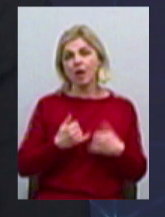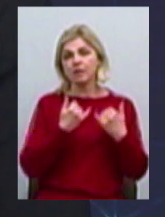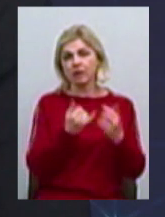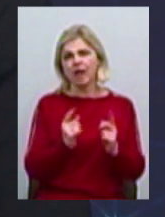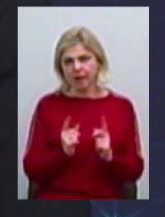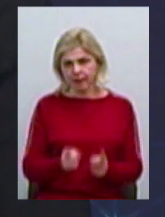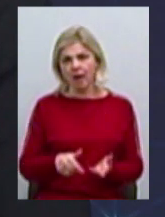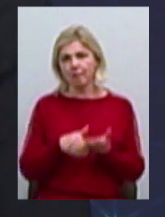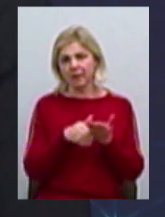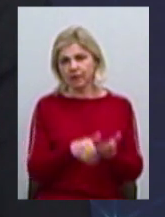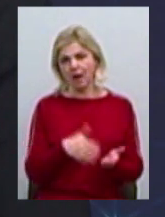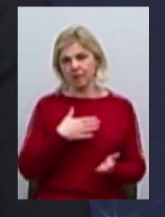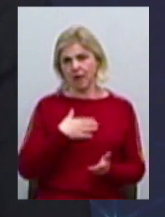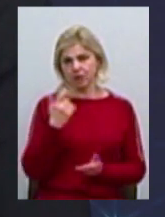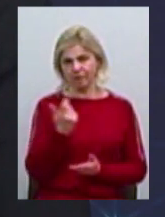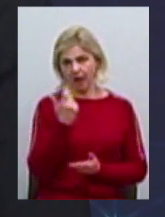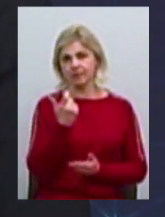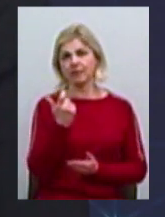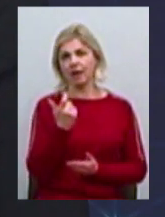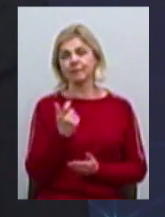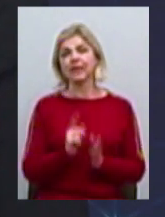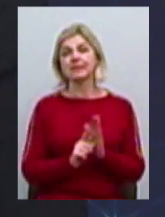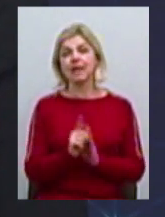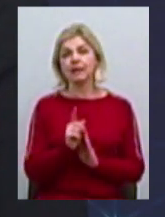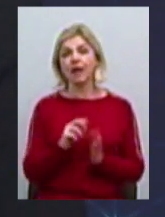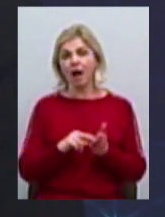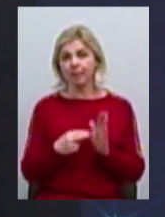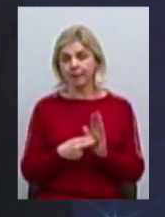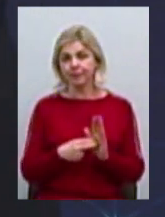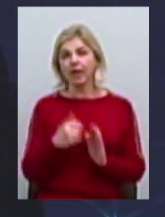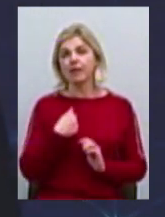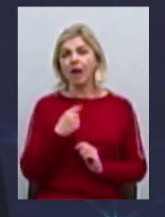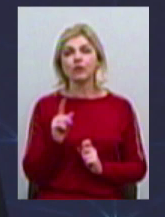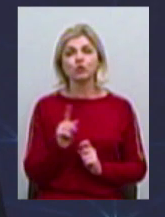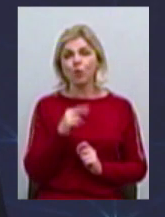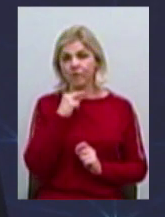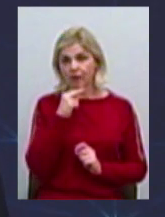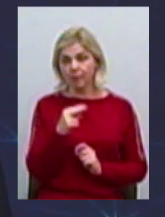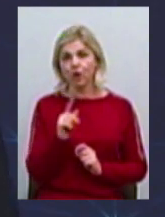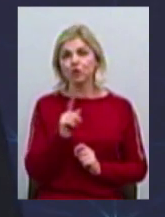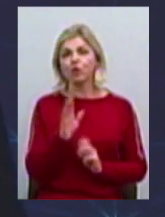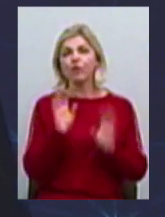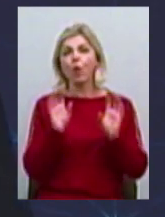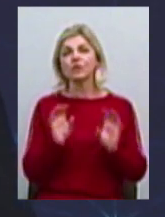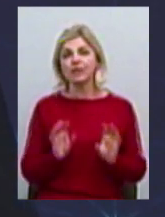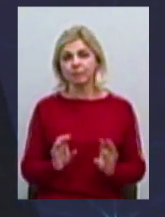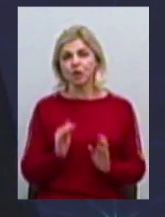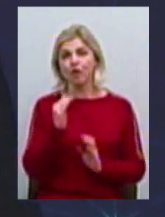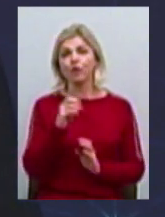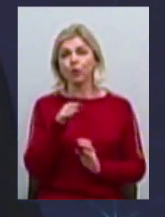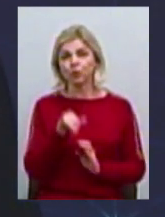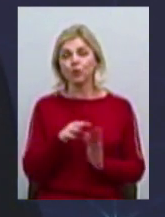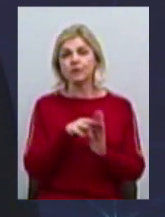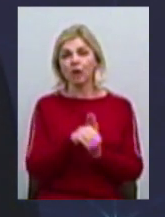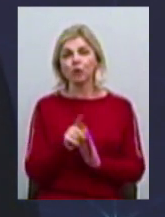підтримку нашим власникам-стартапам. Але я на що звертаю увагу, що в концепції фонду закладено, що